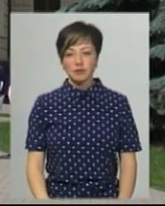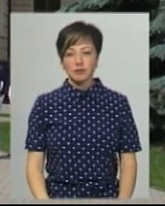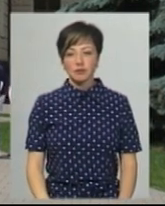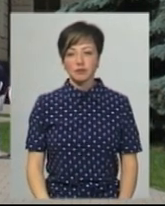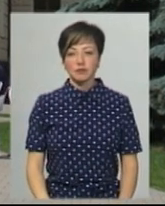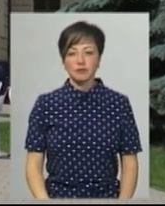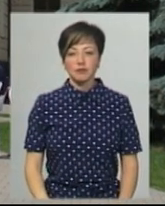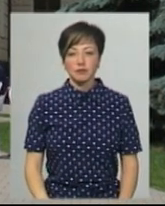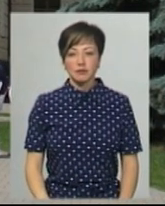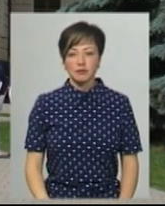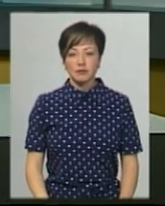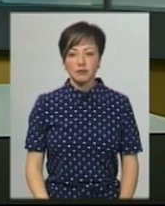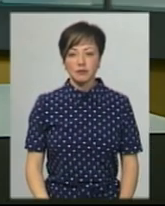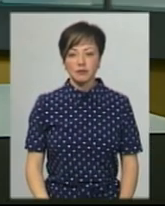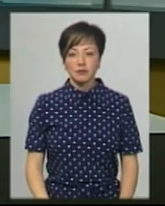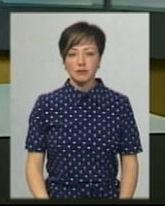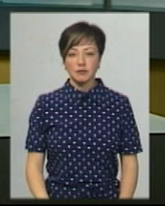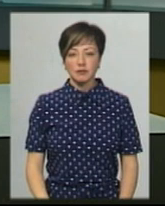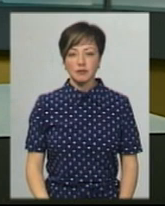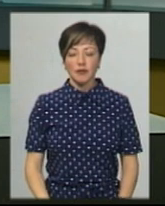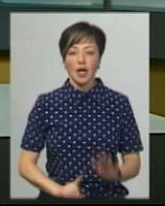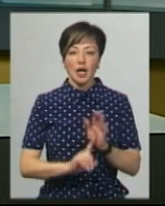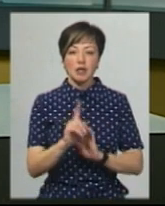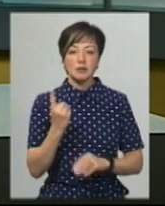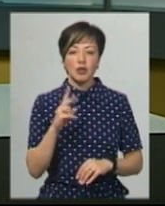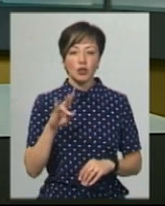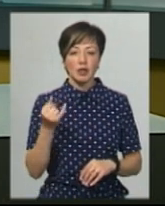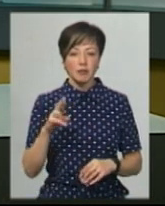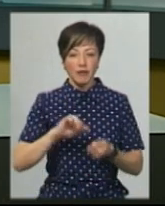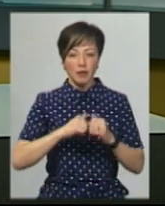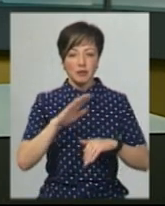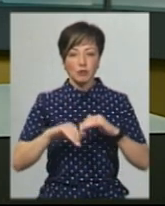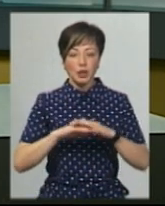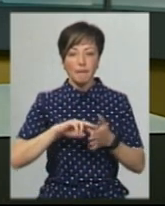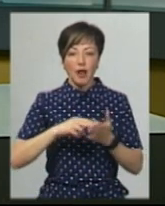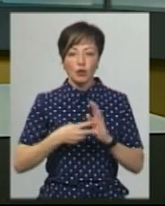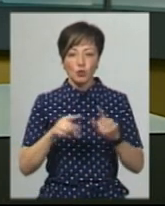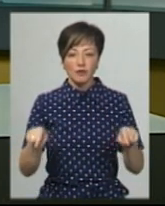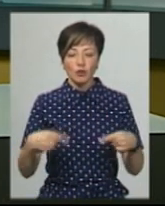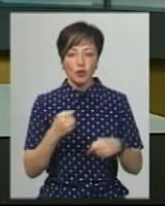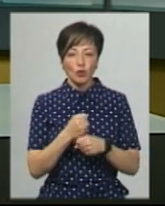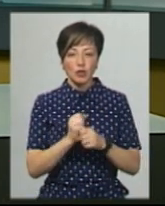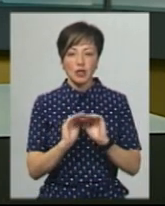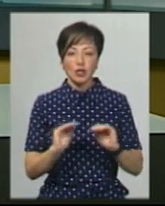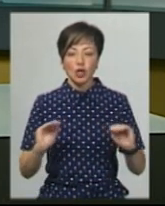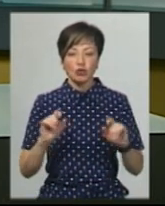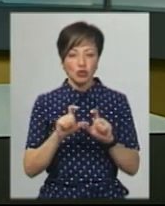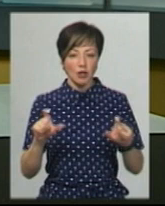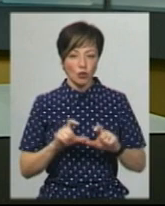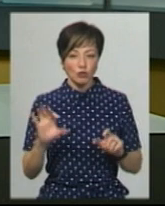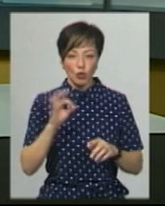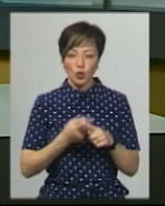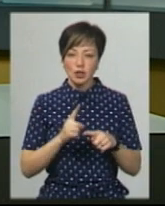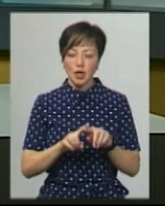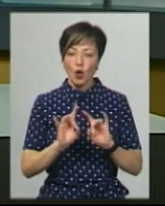Суспільному. Хмельницький. З 1 липня у Кам'янці-Подільському планують відновити роботу дитячих садочків. Про це